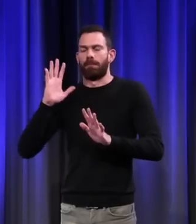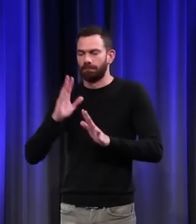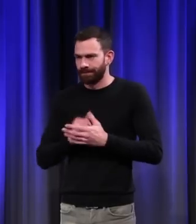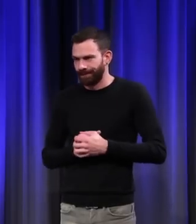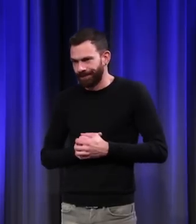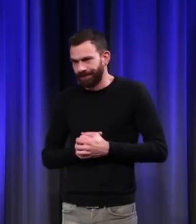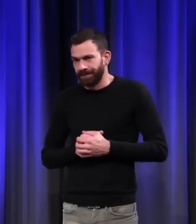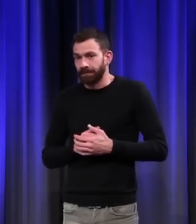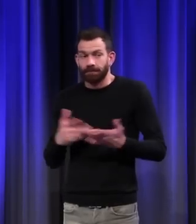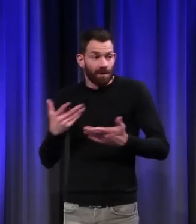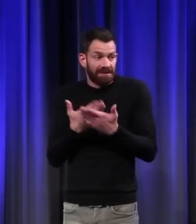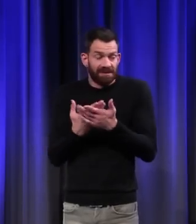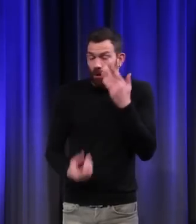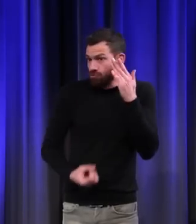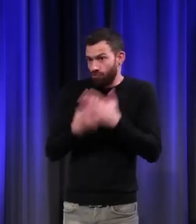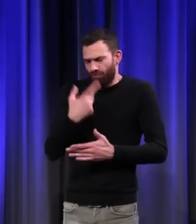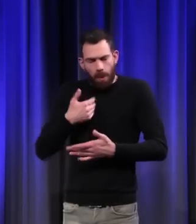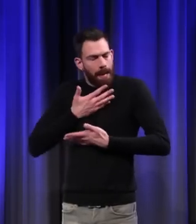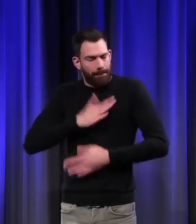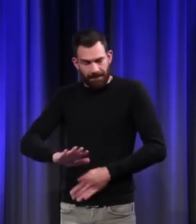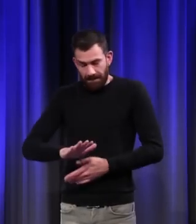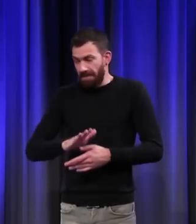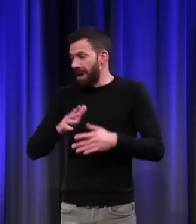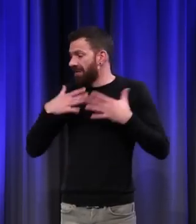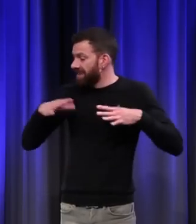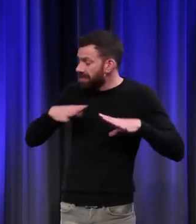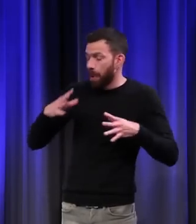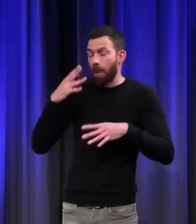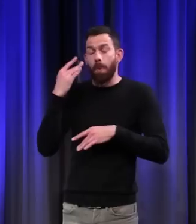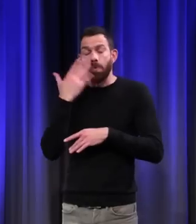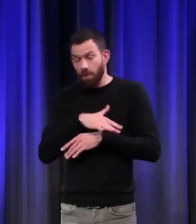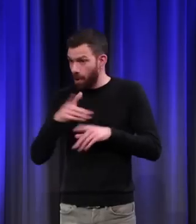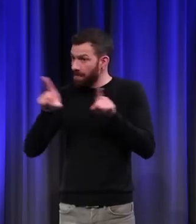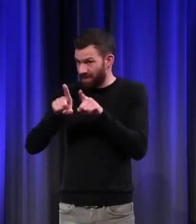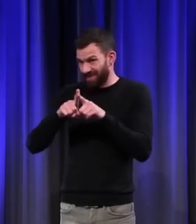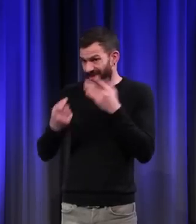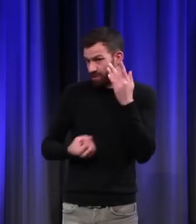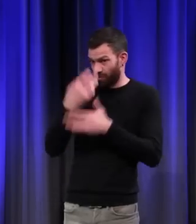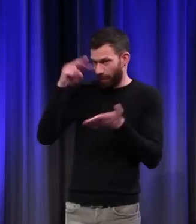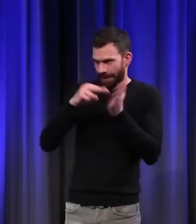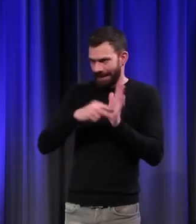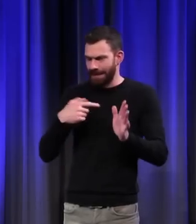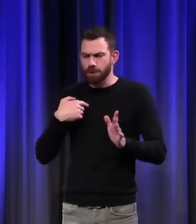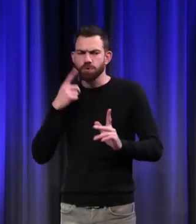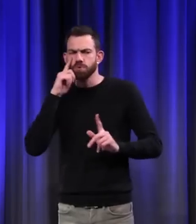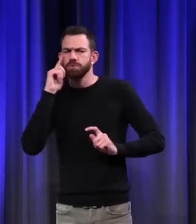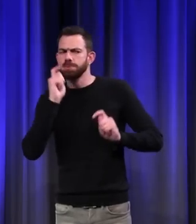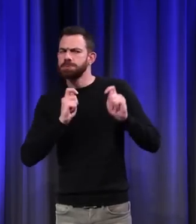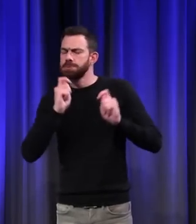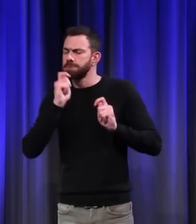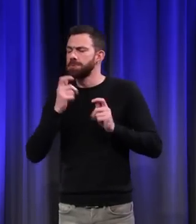Donc, on n'aime pas les nouveautés, quelles qu'elles soient, vestimentaires, mais aussi techniques.'est toujours suspect. Quand